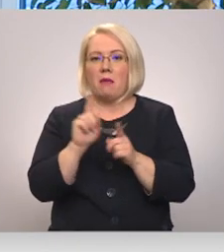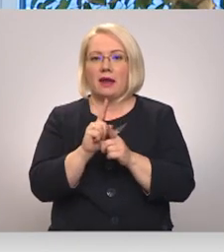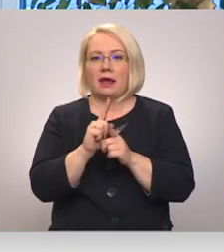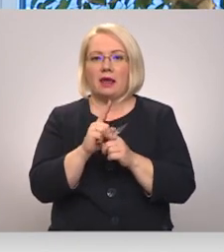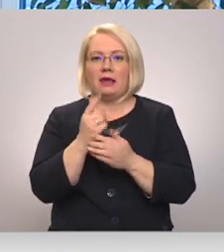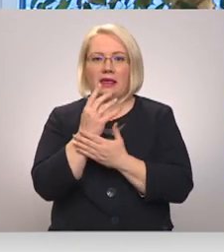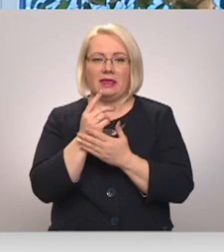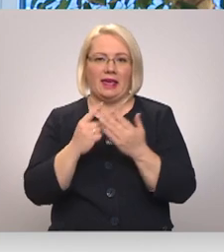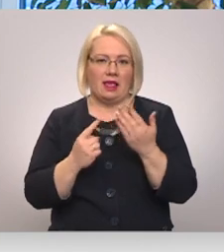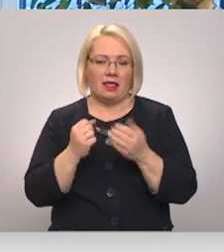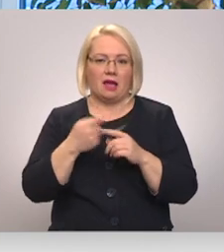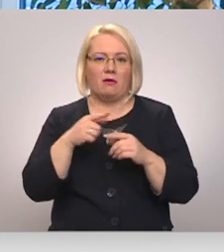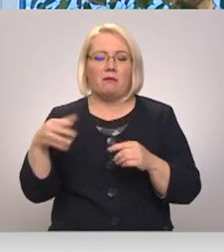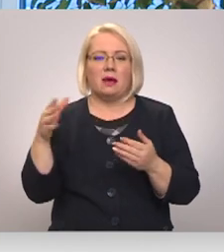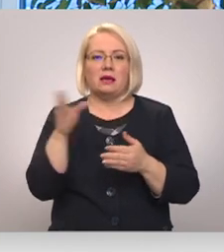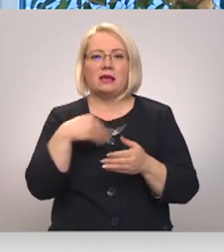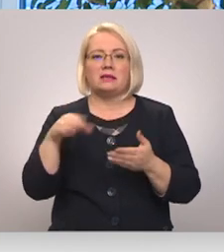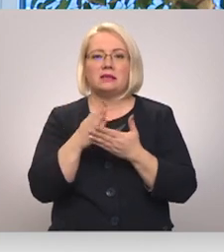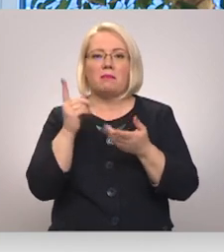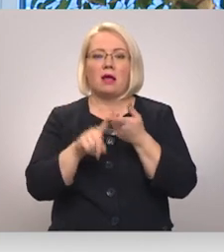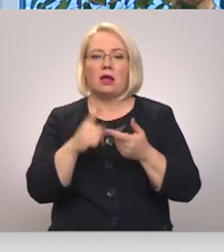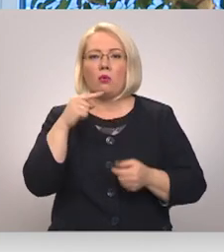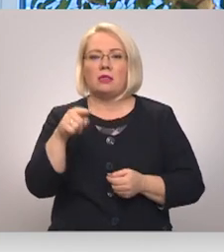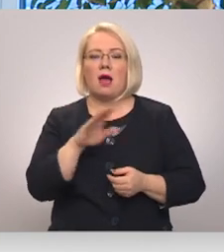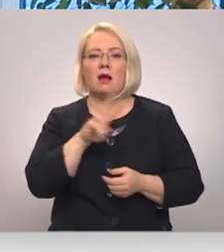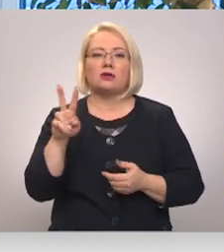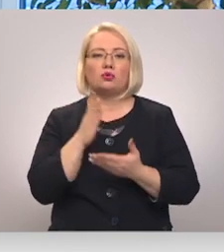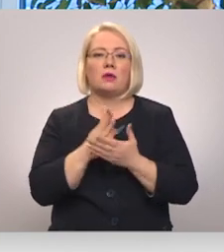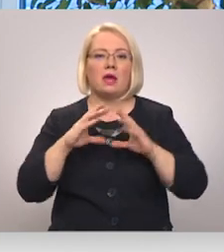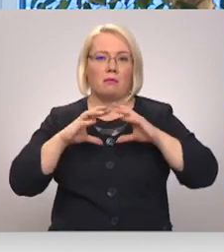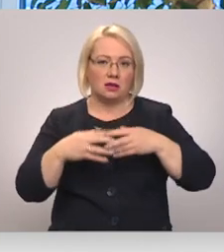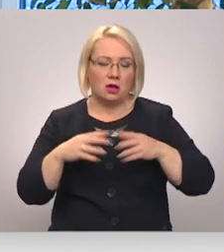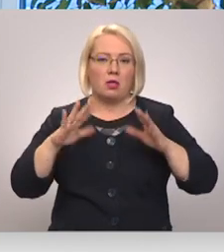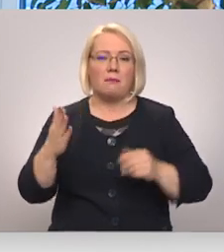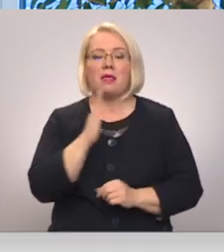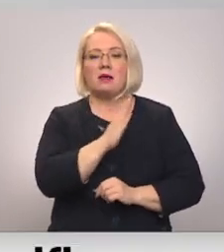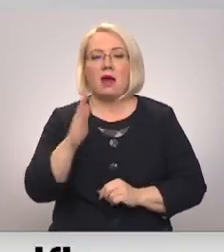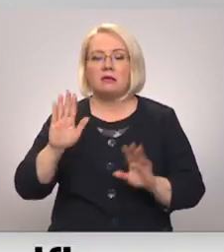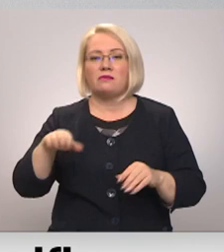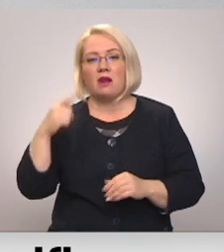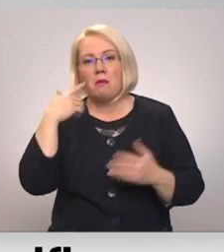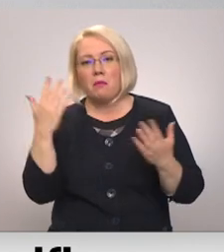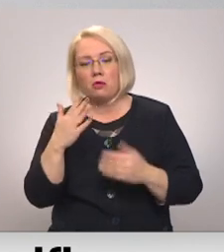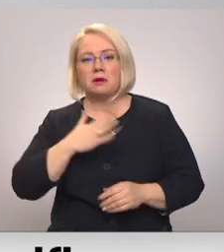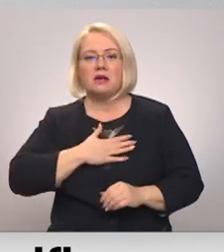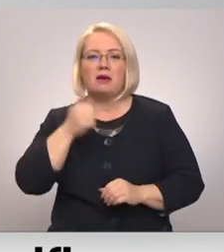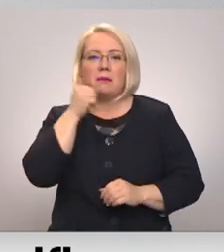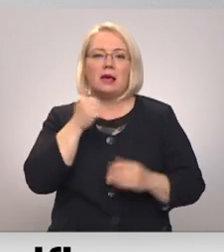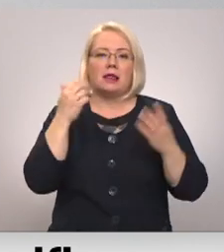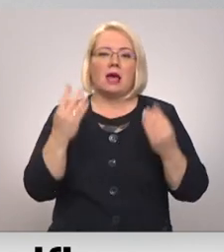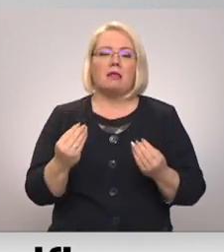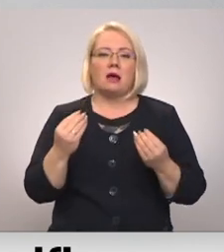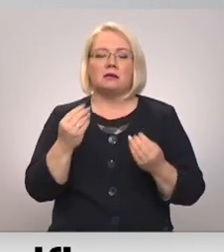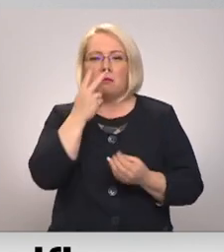arī esam atkarīgi no tā viss, kas notiek pasaulē. Bet tomēr, protams, katrs mēs varam padomāt arī par saviem ikdienas paradumiem,